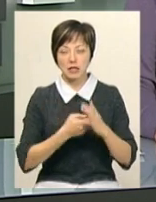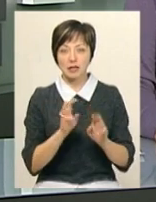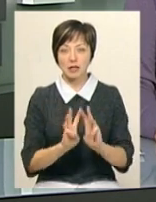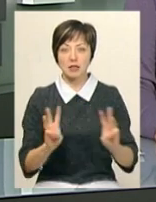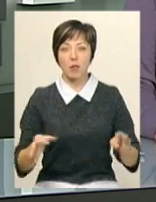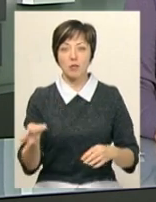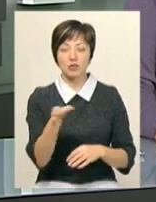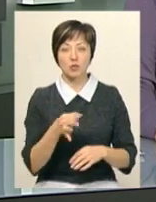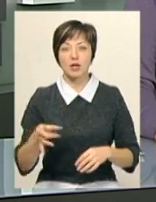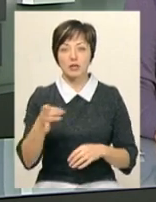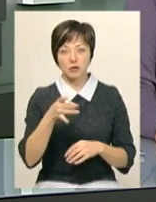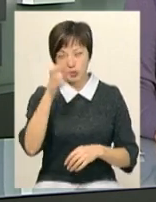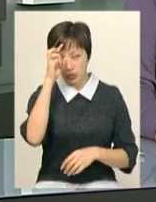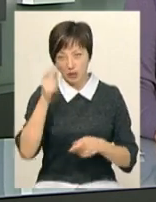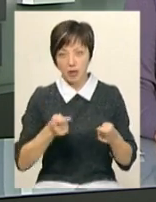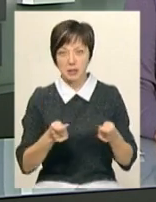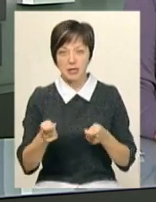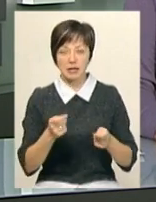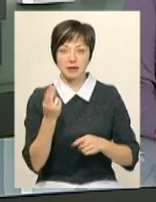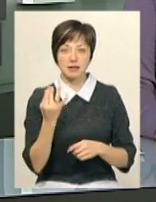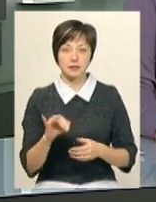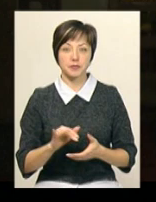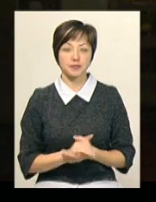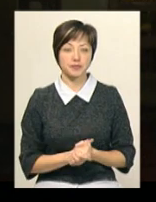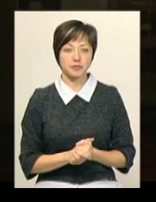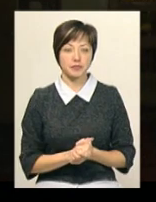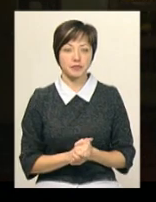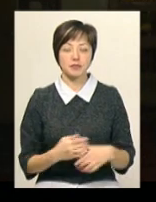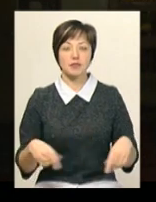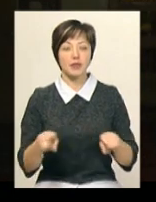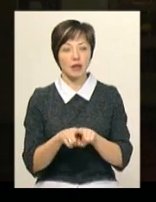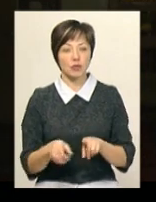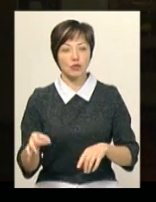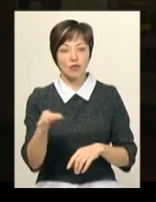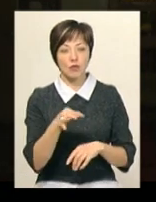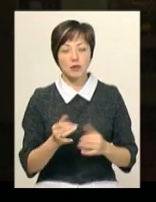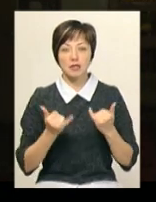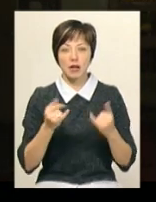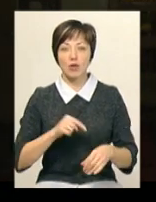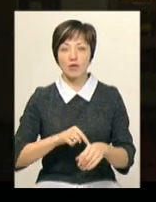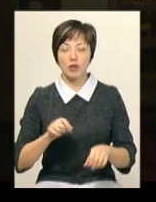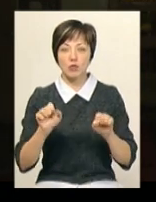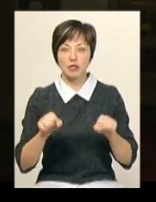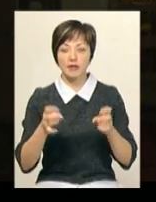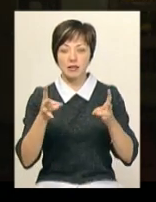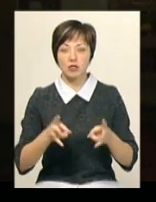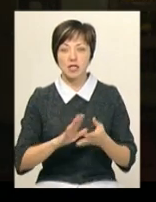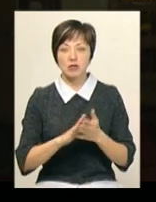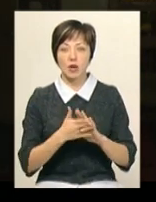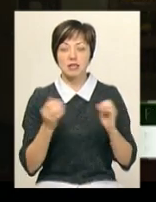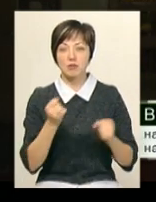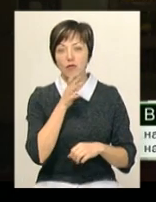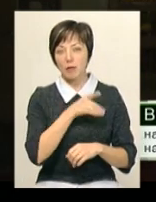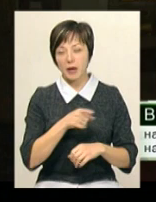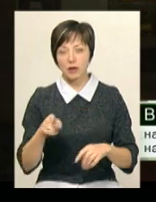обласної та районних державних адміністрацій. Також в області для реагування на можливі надзвичайні ситуації в зимовий період